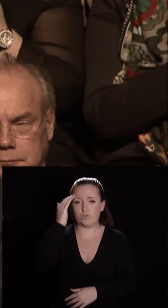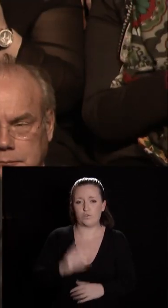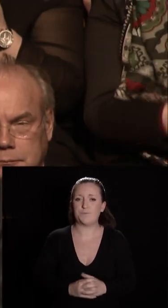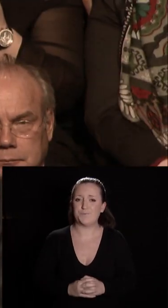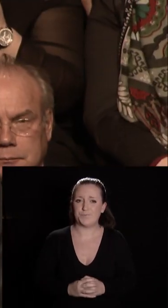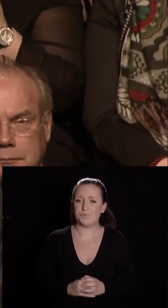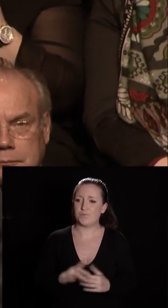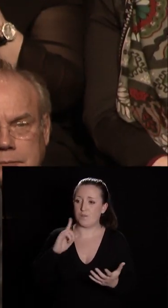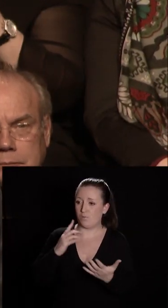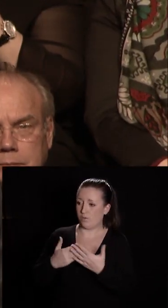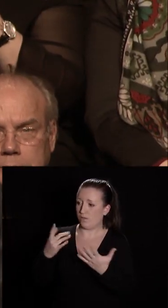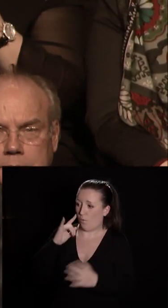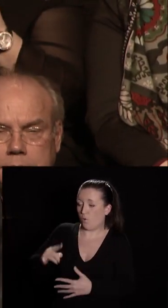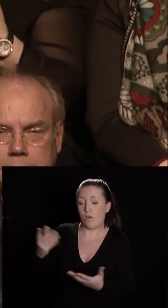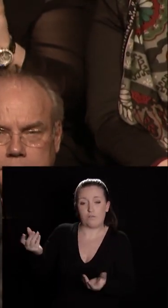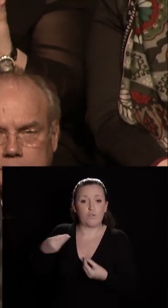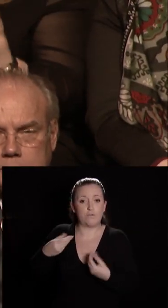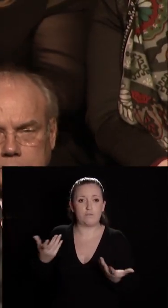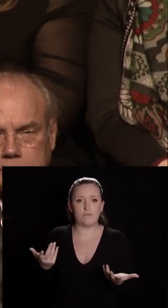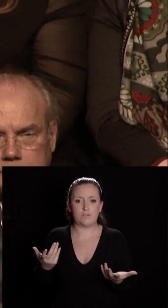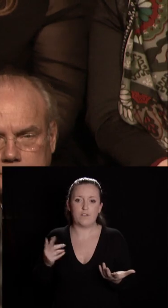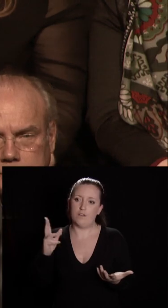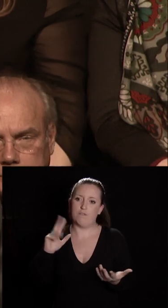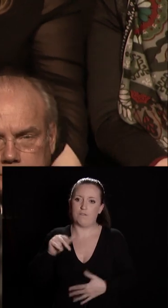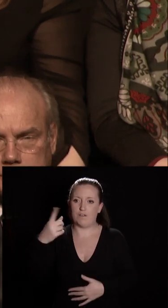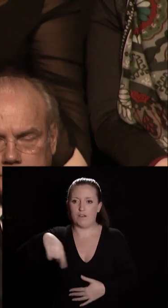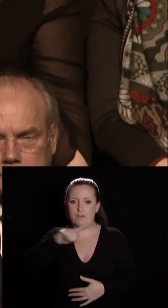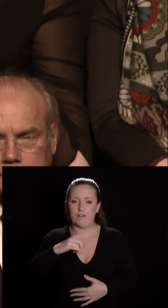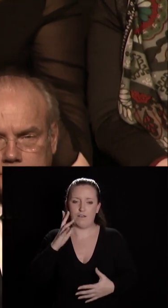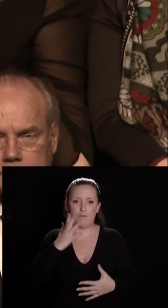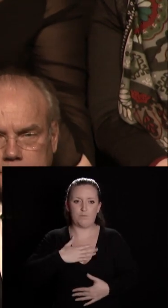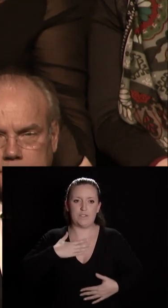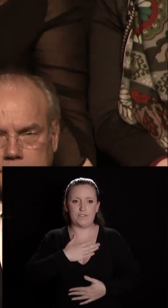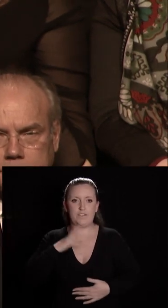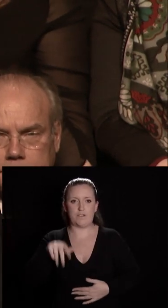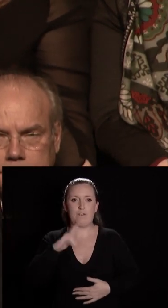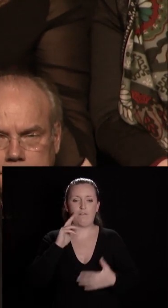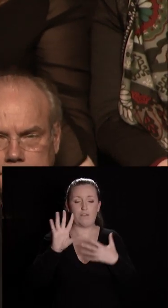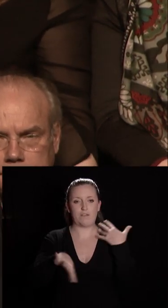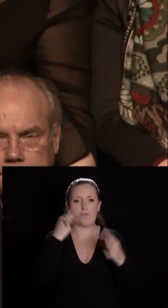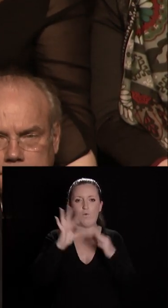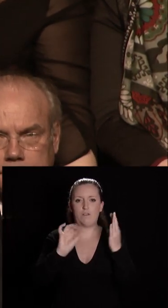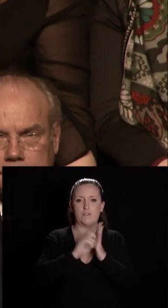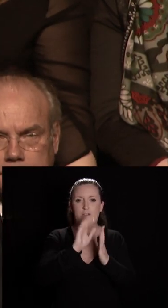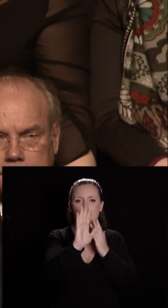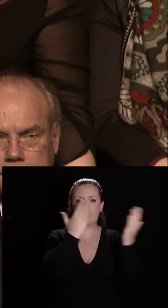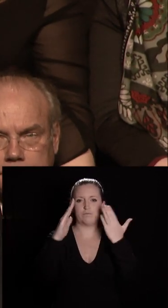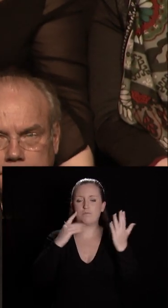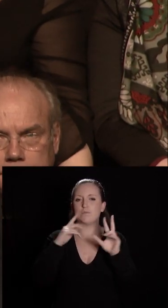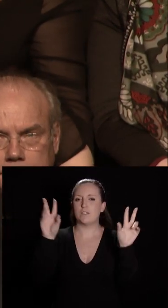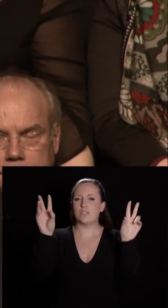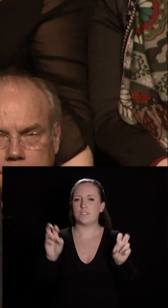cet honneur qu'il nous fait vous aurez plaisir à découvrir son exposition L'homme qui pleure